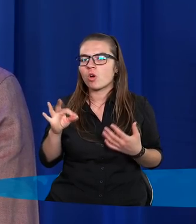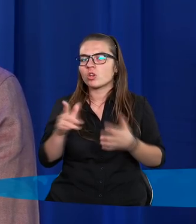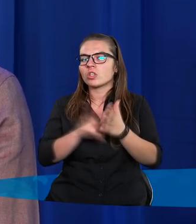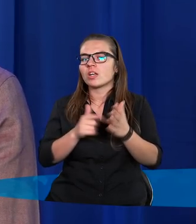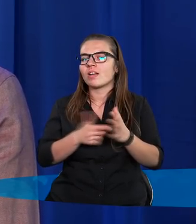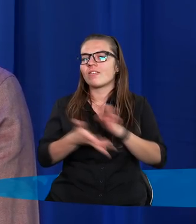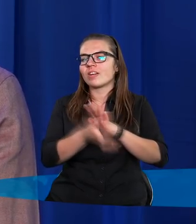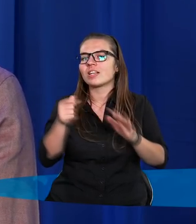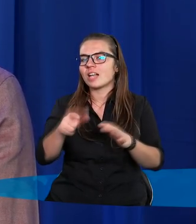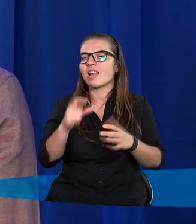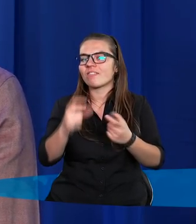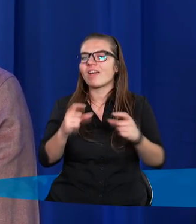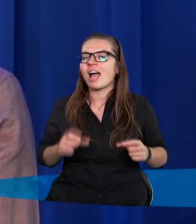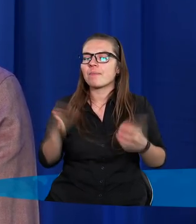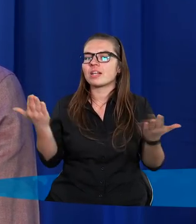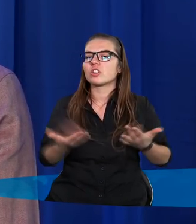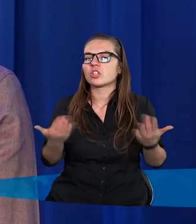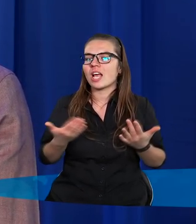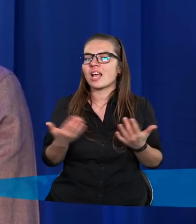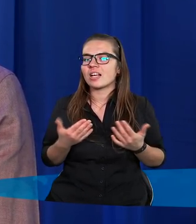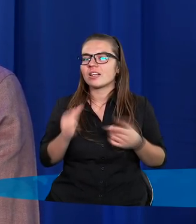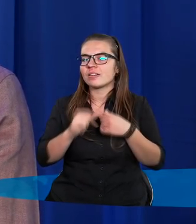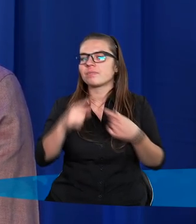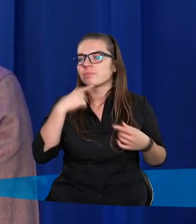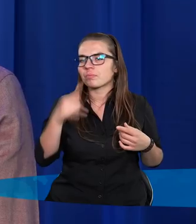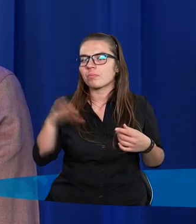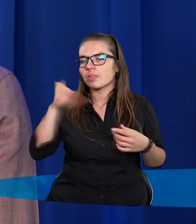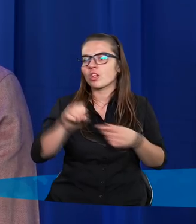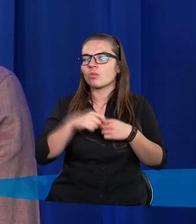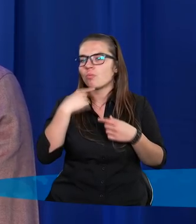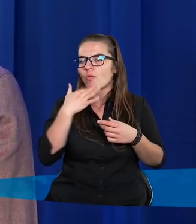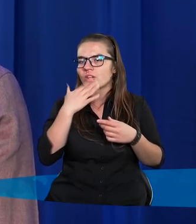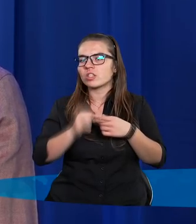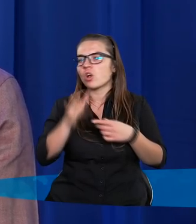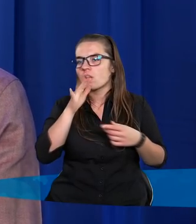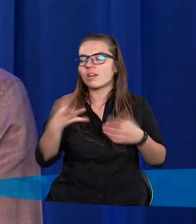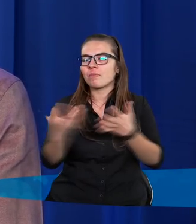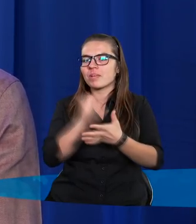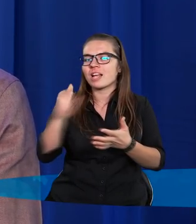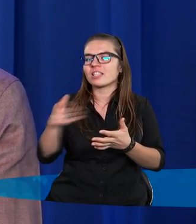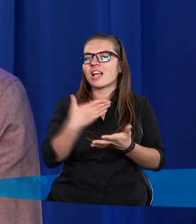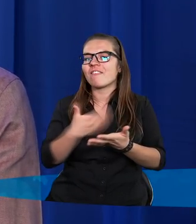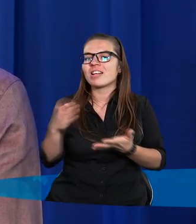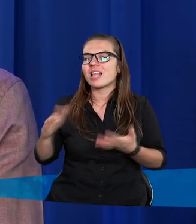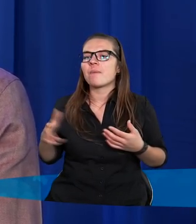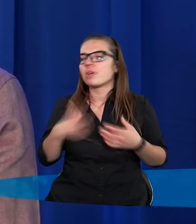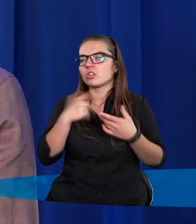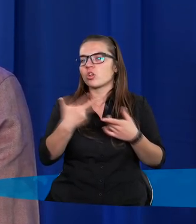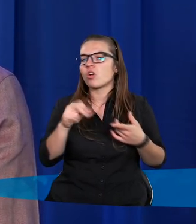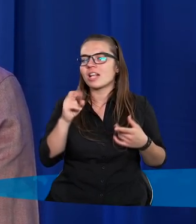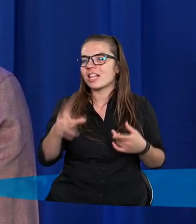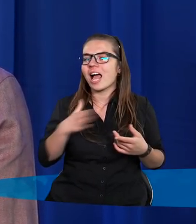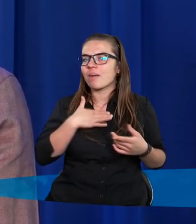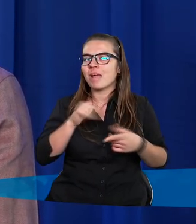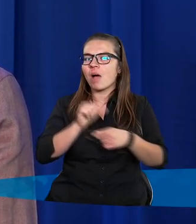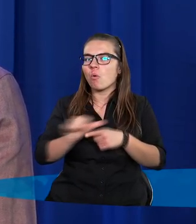często wyciągany jest ten fragment, gdzie jest powiedziane, Pan Bóg mówi do Izraela, no to bierz ich wytęp. A to nie tak miało